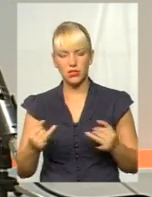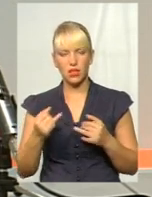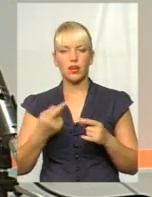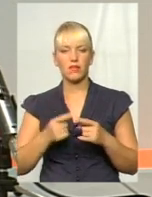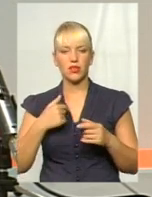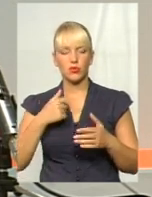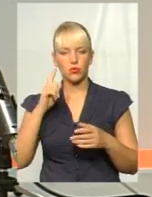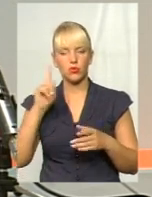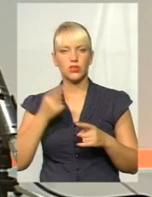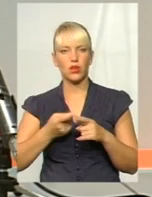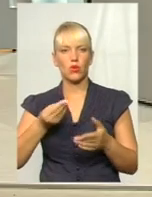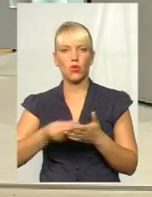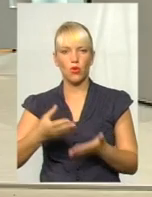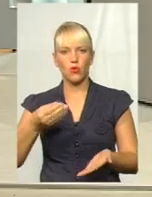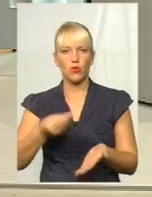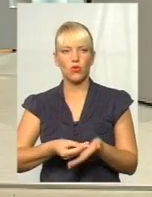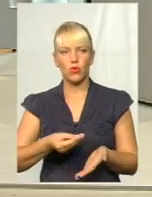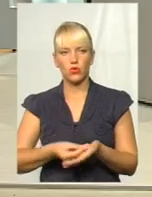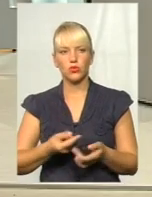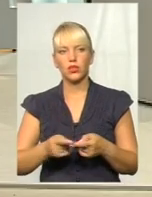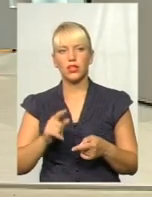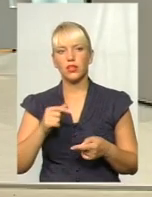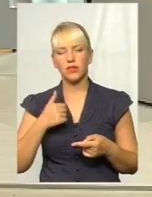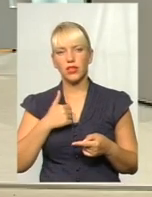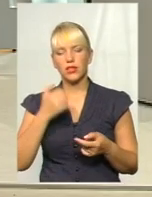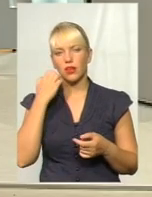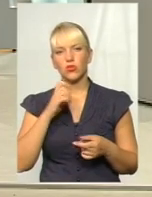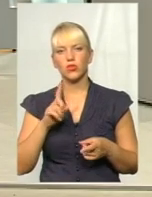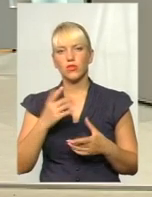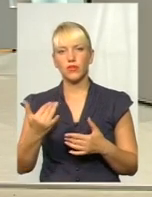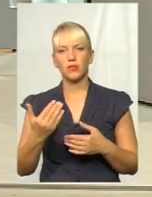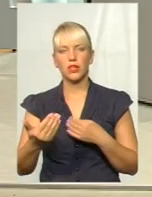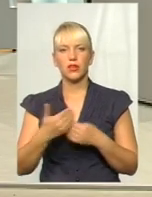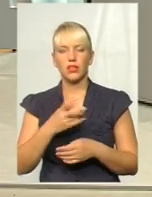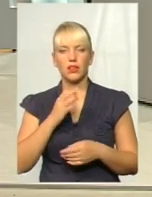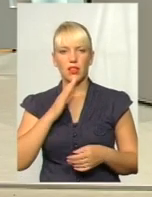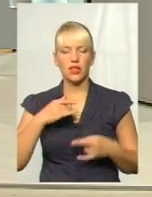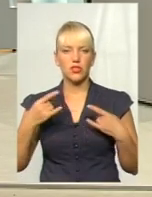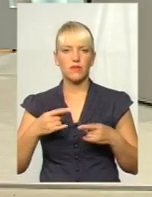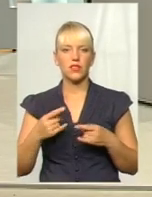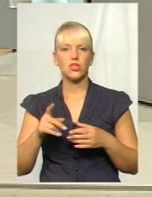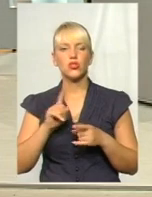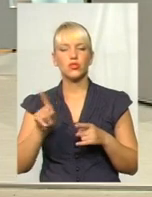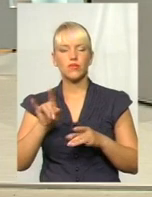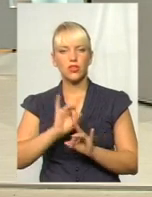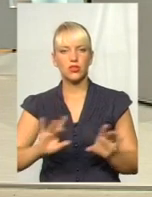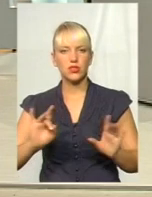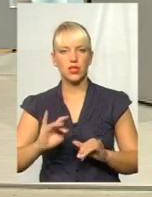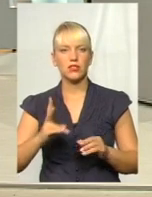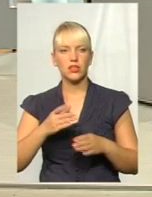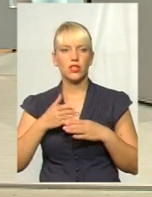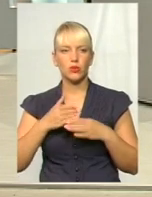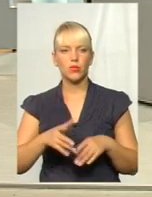це дуже дорого коштує. Дякую сьогодні за те, що прийшли до нас на ефір, за ті речі, які сьогодні прозвучали на